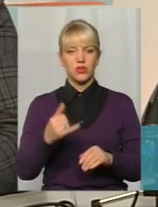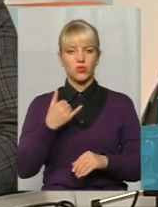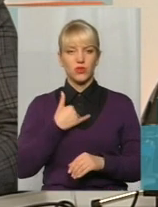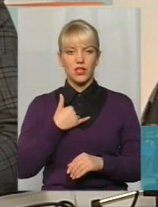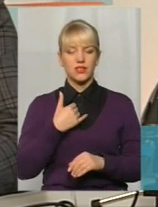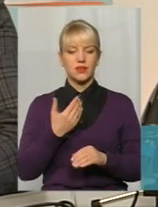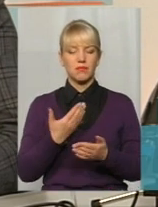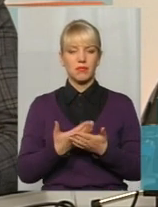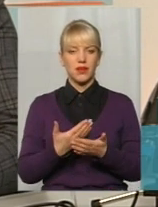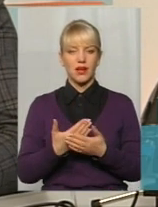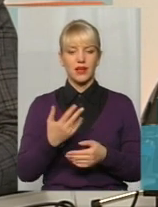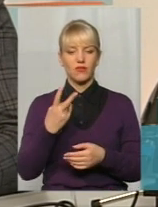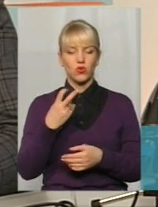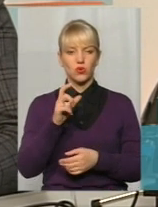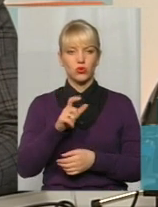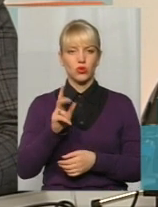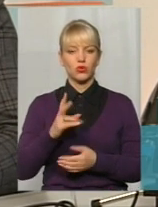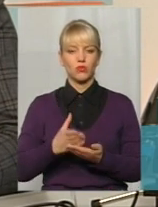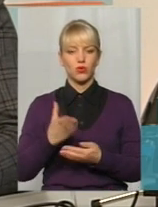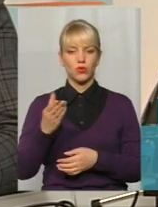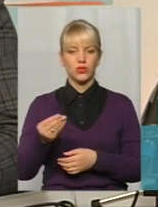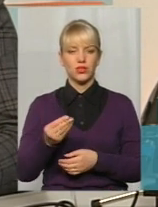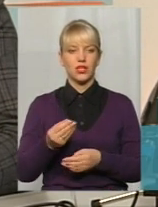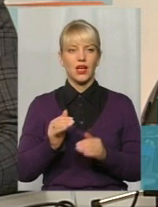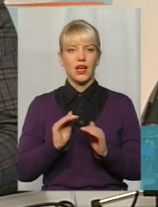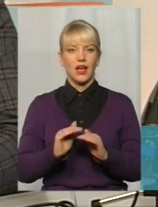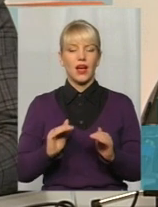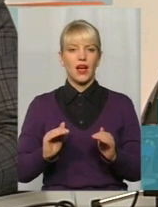200 осіб, які сплачують аліменти – це жінки.